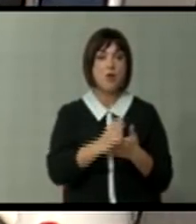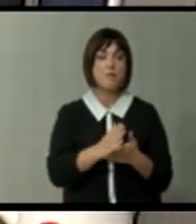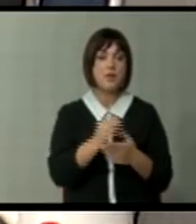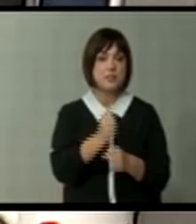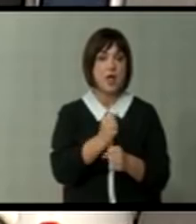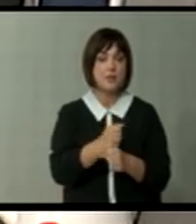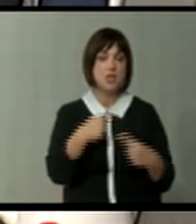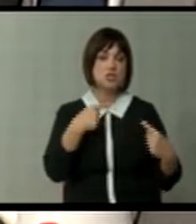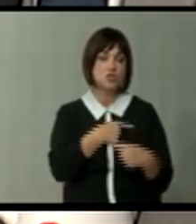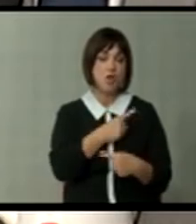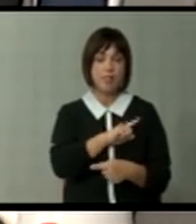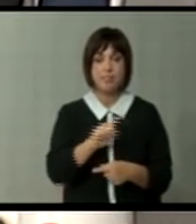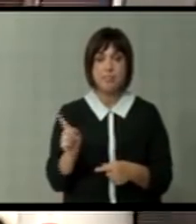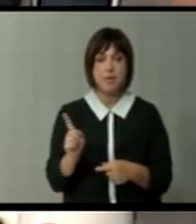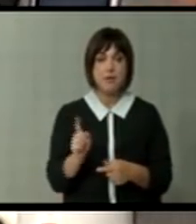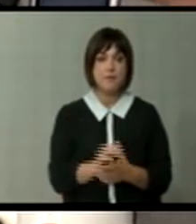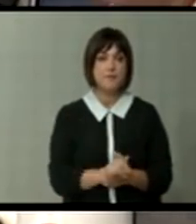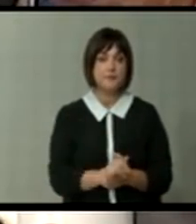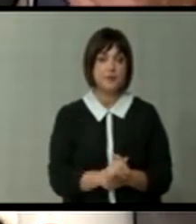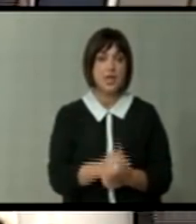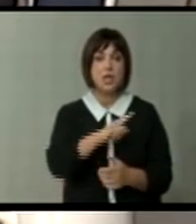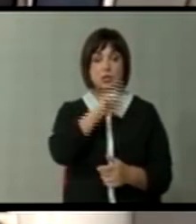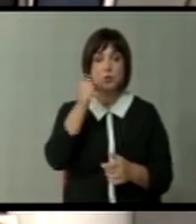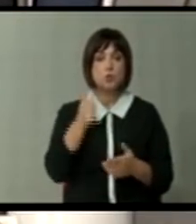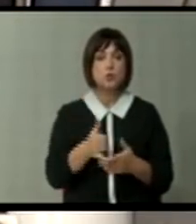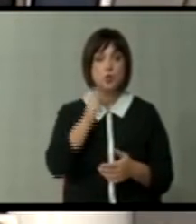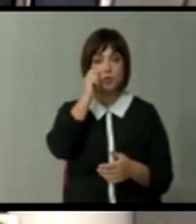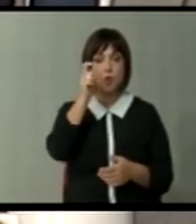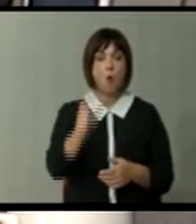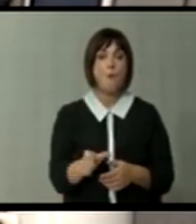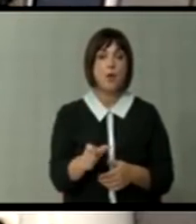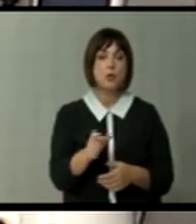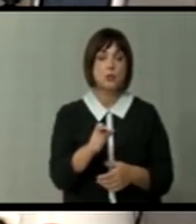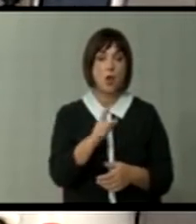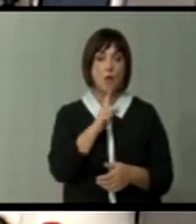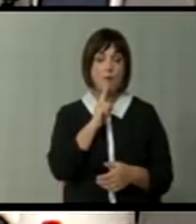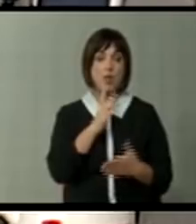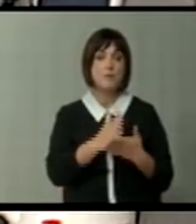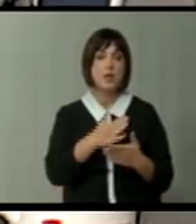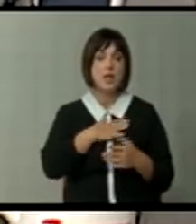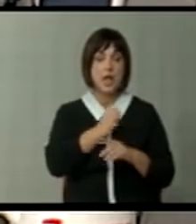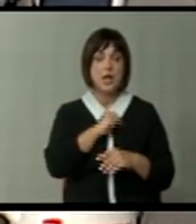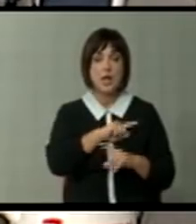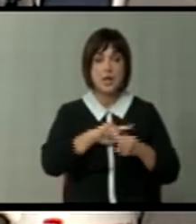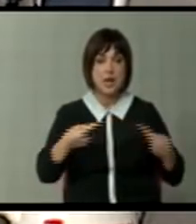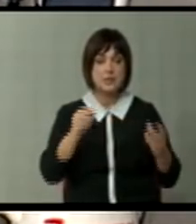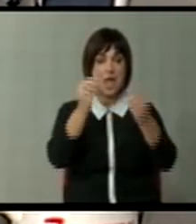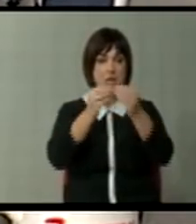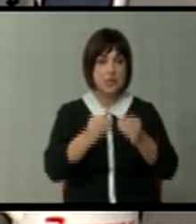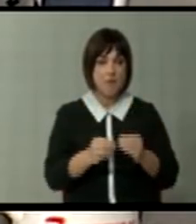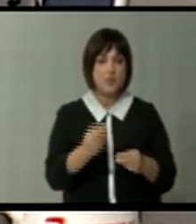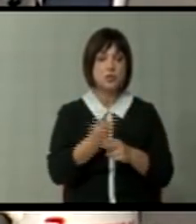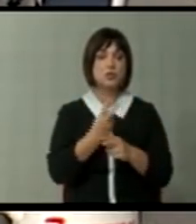преднаправени? За жал не. На кои што апеллидавте во тоа се уште човекот, за кој што има низа записници,